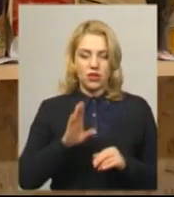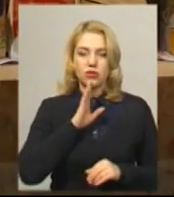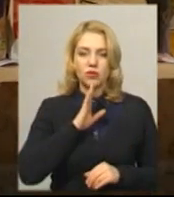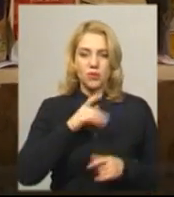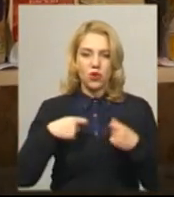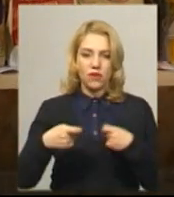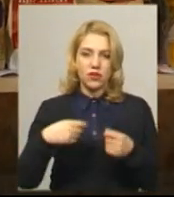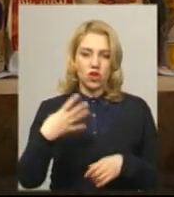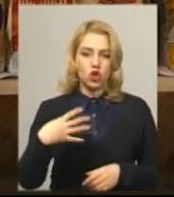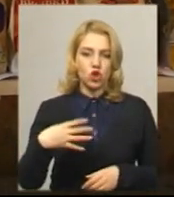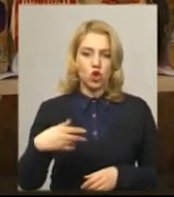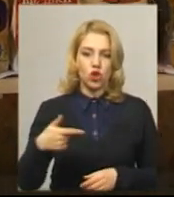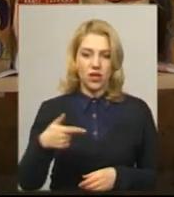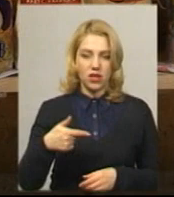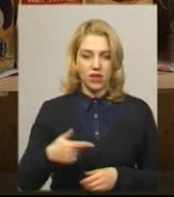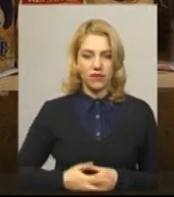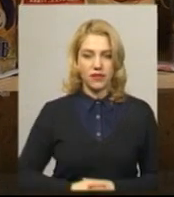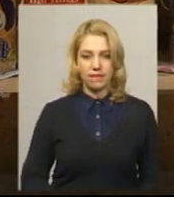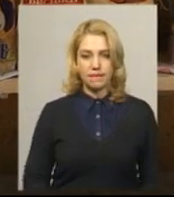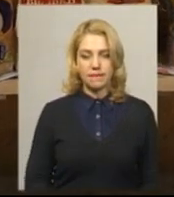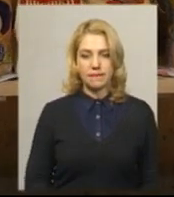гривень, так,